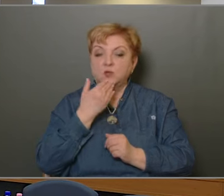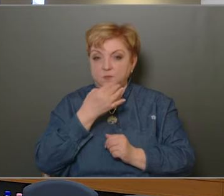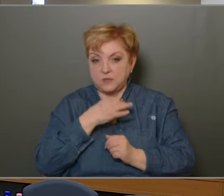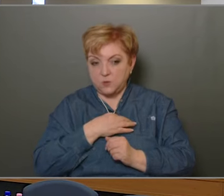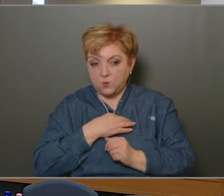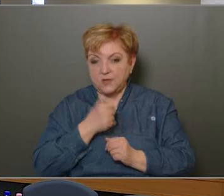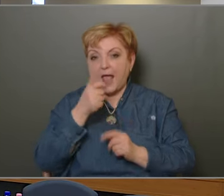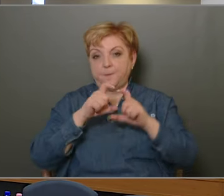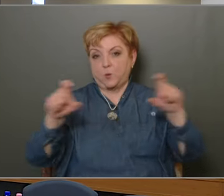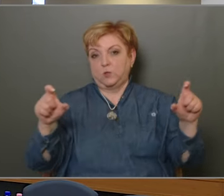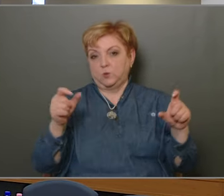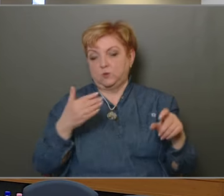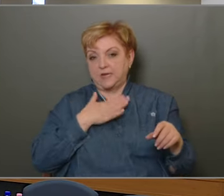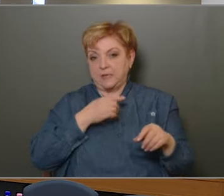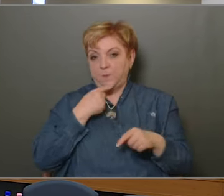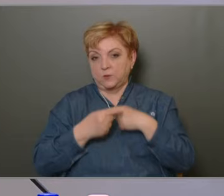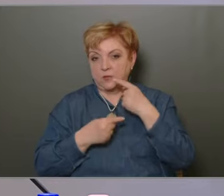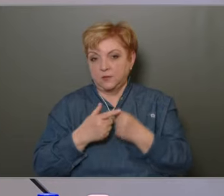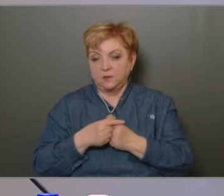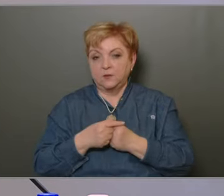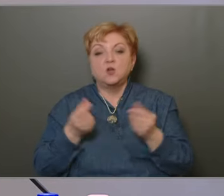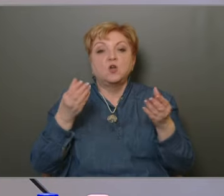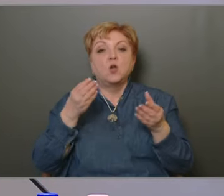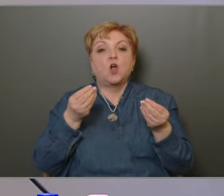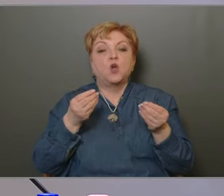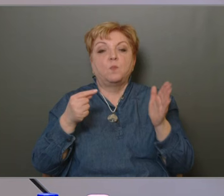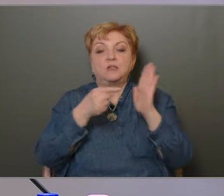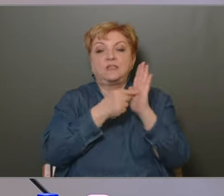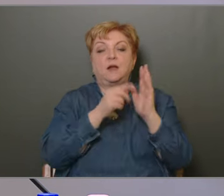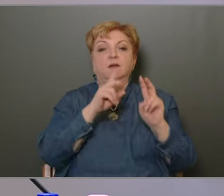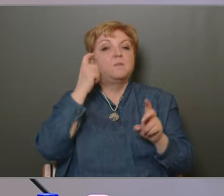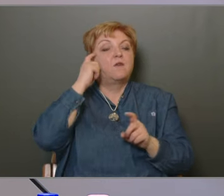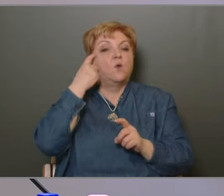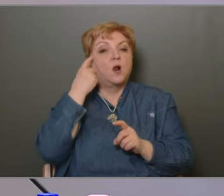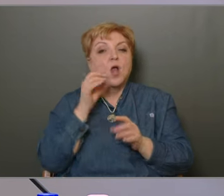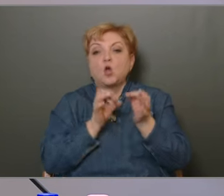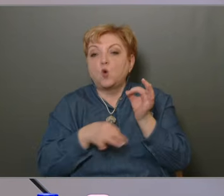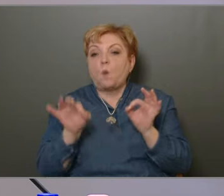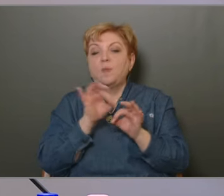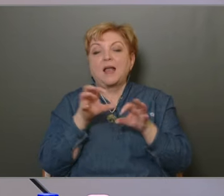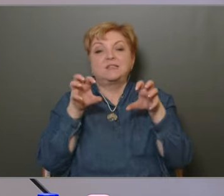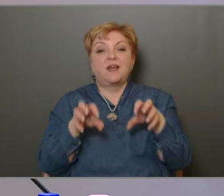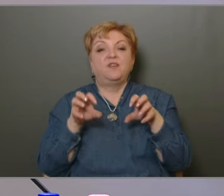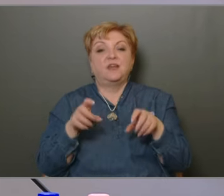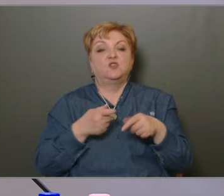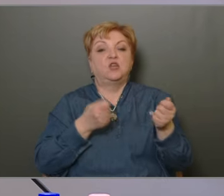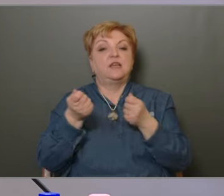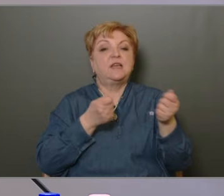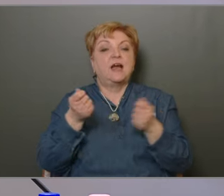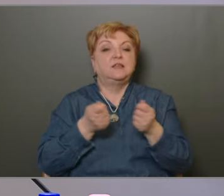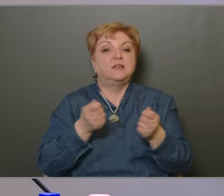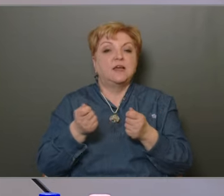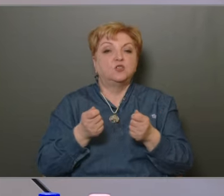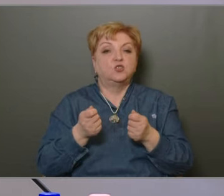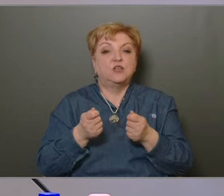Köszönöm a szót, csak egy mondatot szerették mondani. Az anyagban célként van megfogalmazva egy komplex tevékenységirányítási rendszer